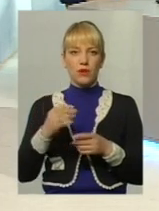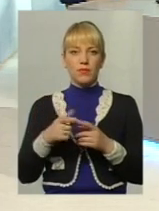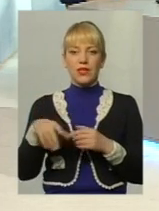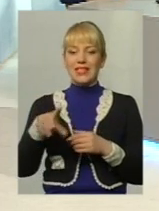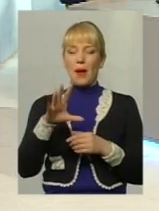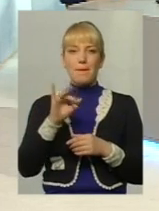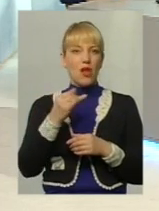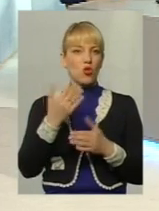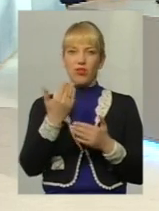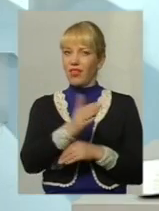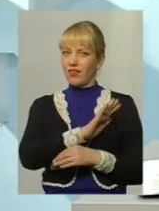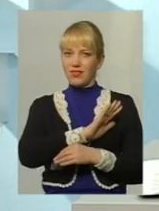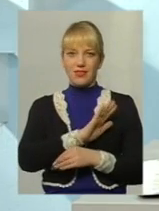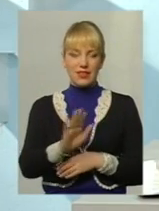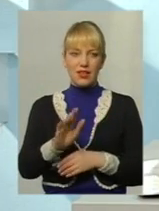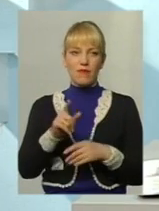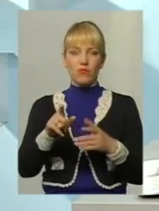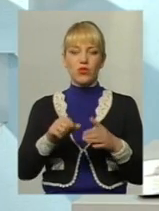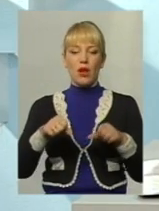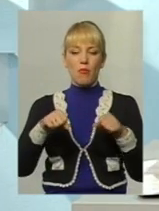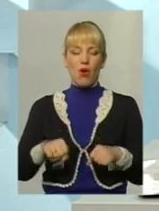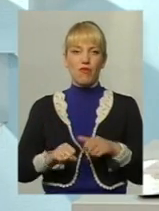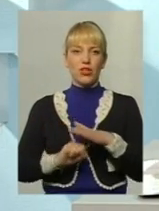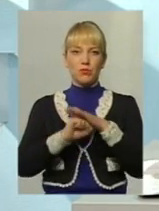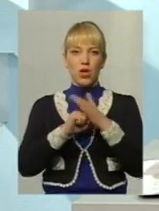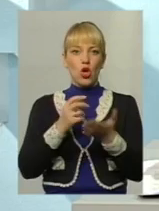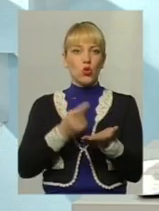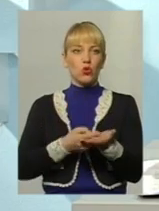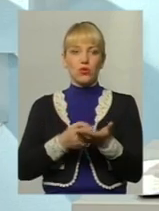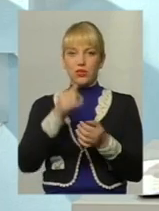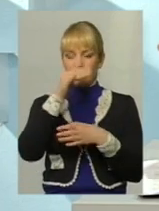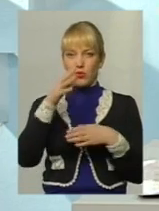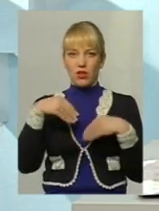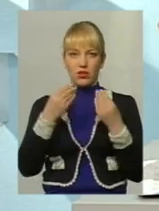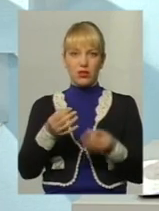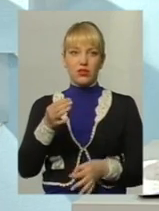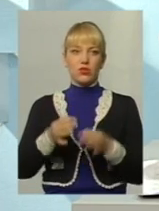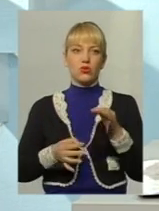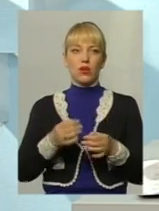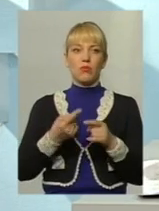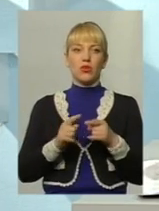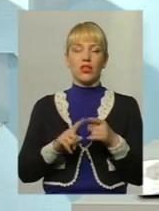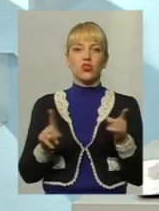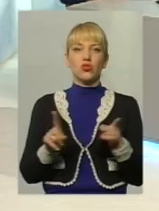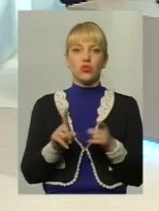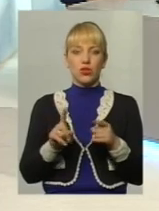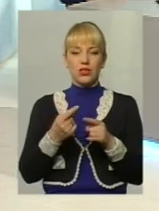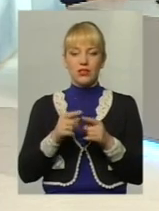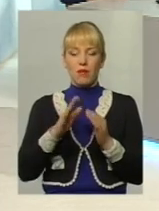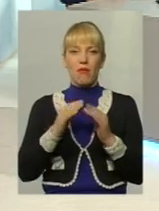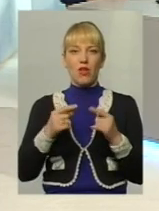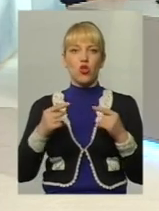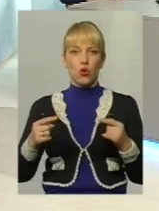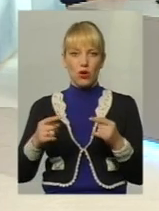не її, і вона правових підстав і доказів не змогла надати суду про те, що це майно